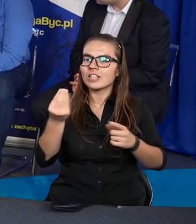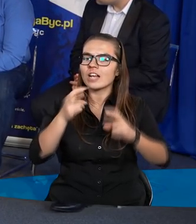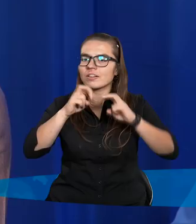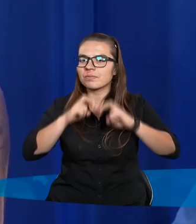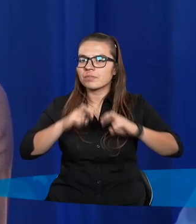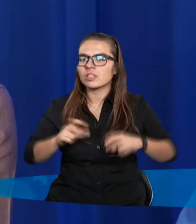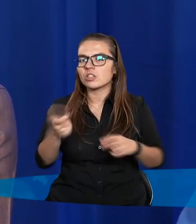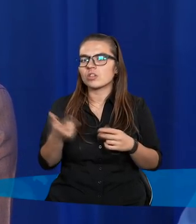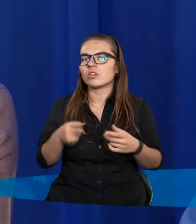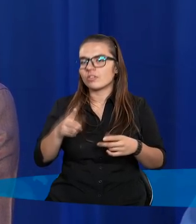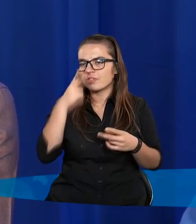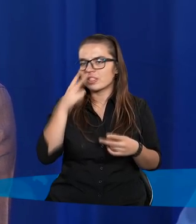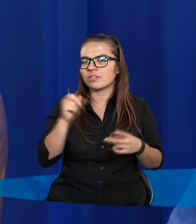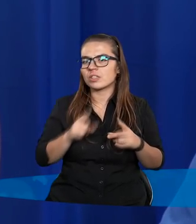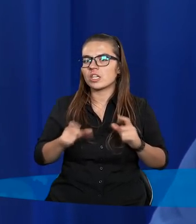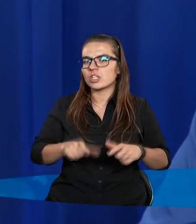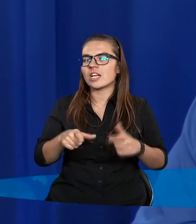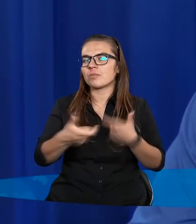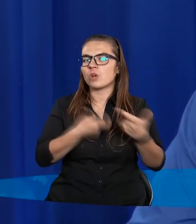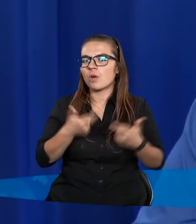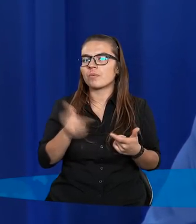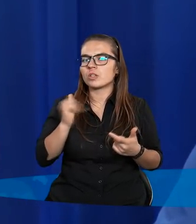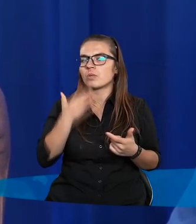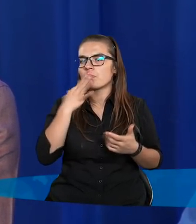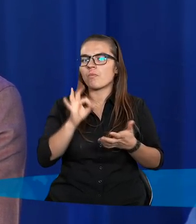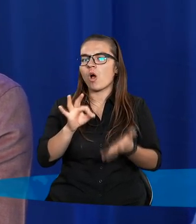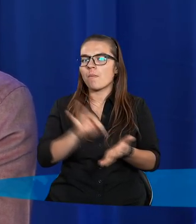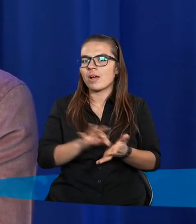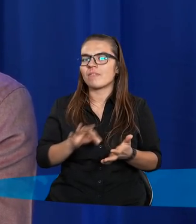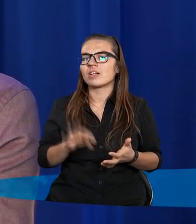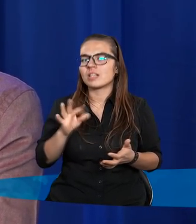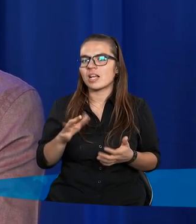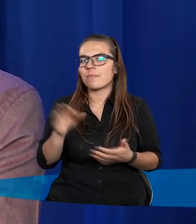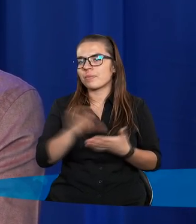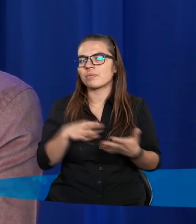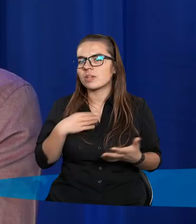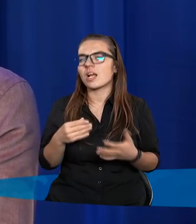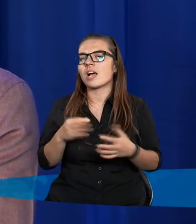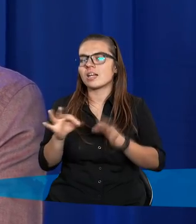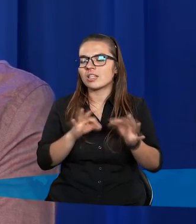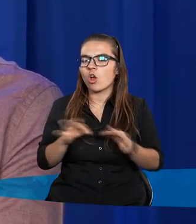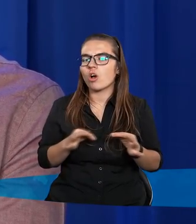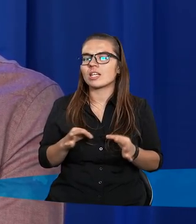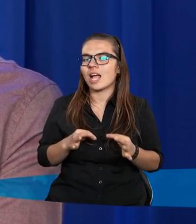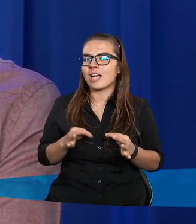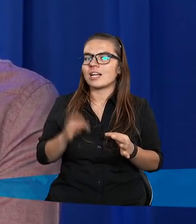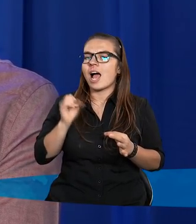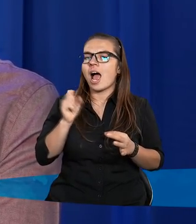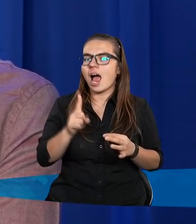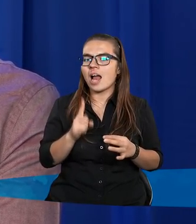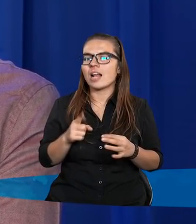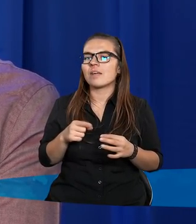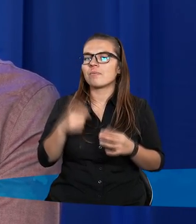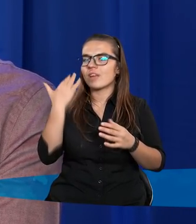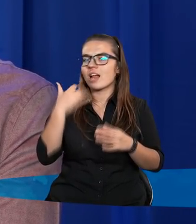znowu my tutaj sobie siedzimy i mówimy o pewnych tekstach biblijnych, pewnych historiach, a